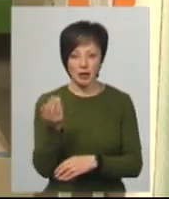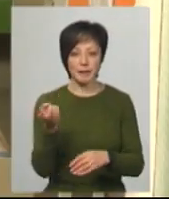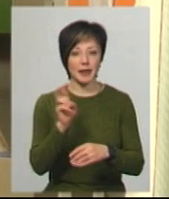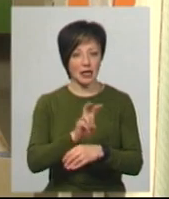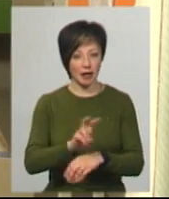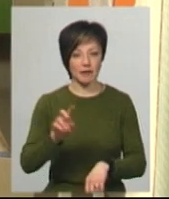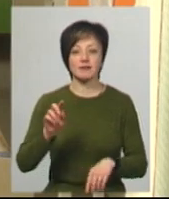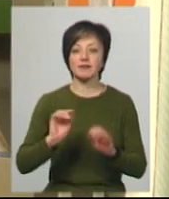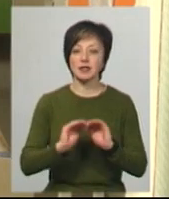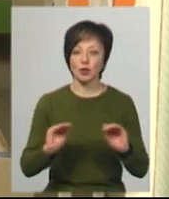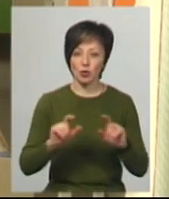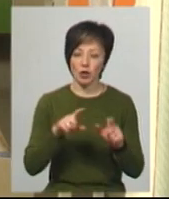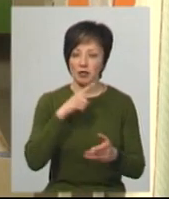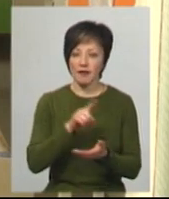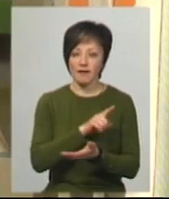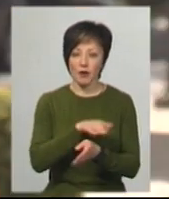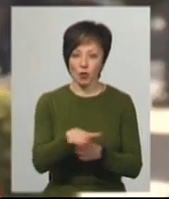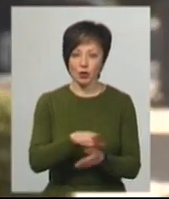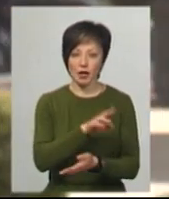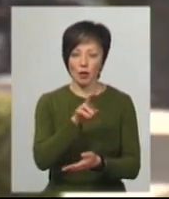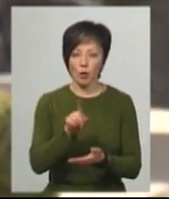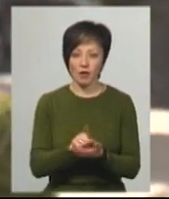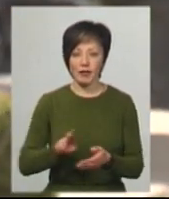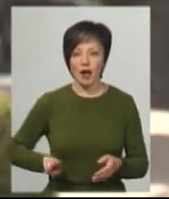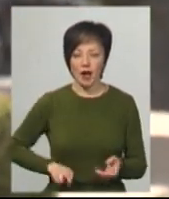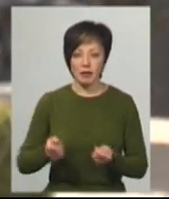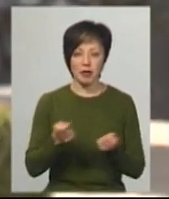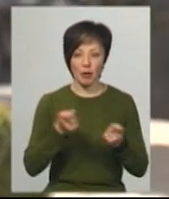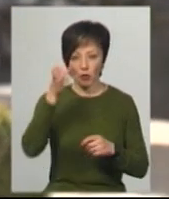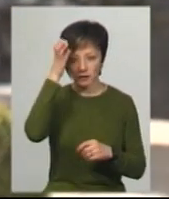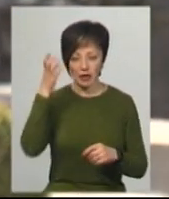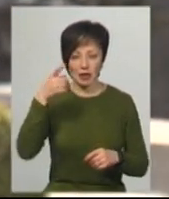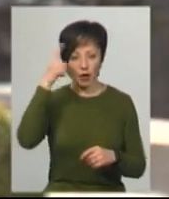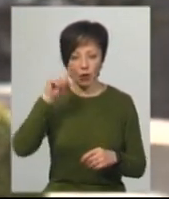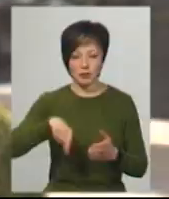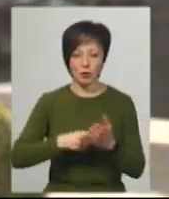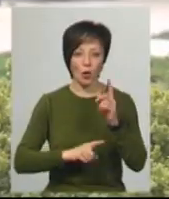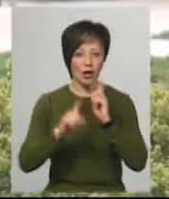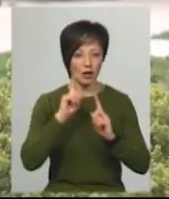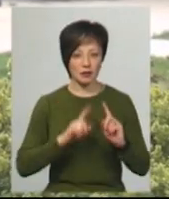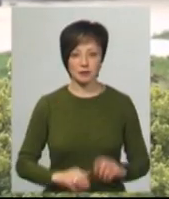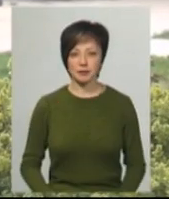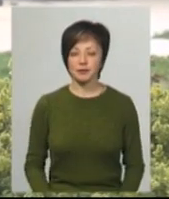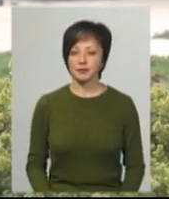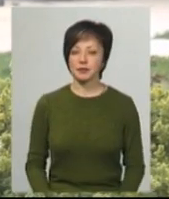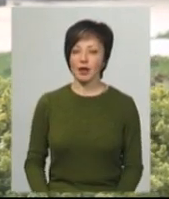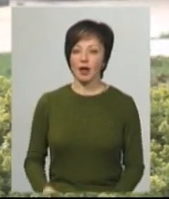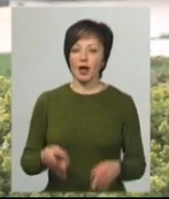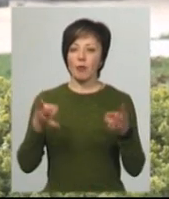садочку, каже виконуючий обов'язки директор Департаменту освіти і науки Хмельницької міської ради Світлана Губай. Потрібно